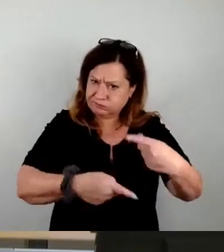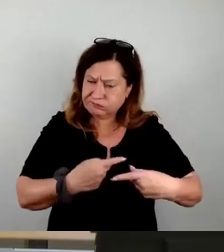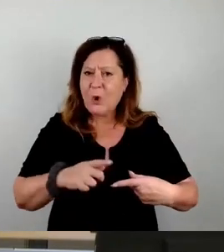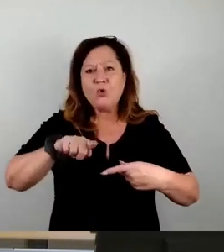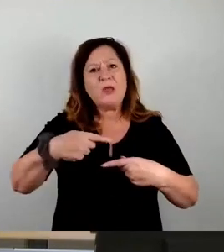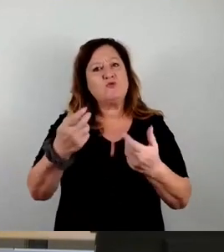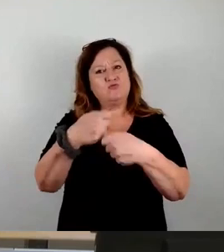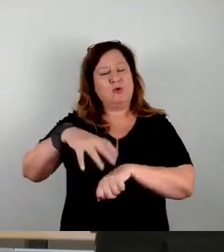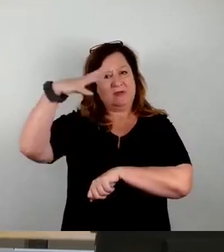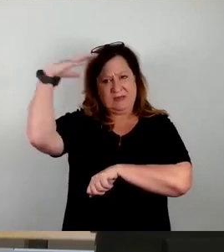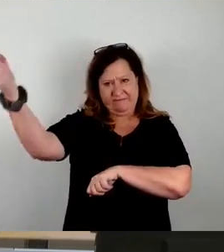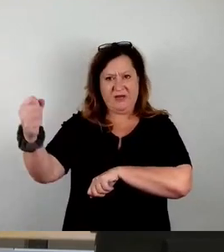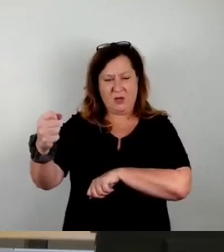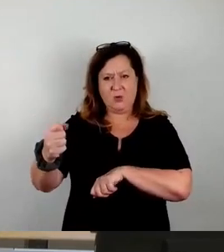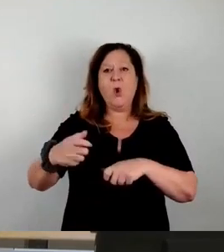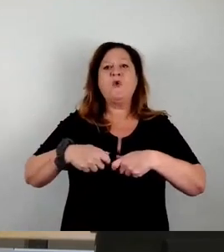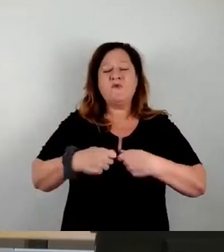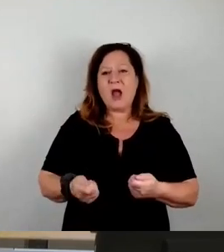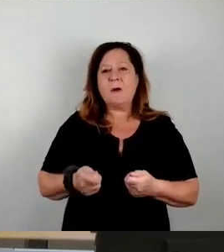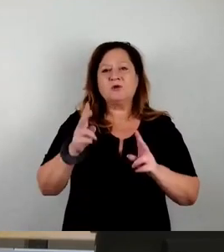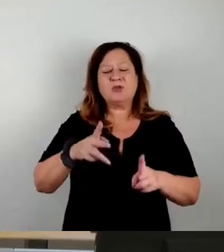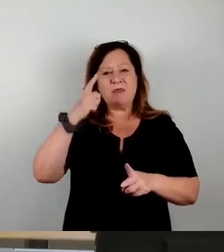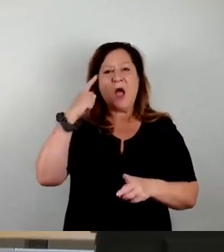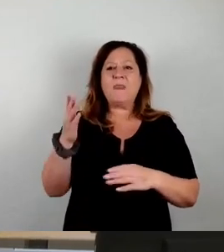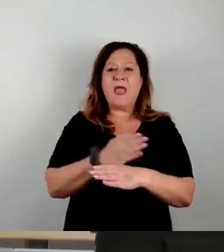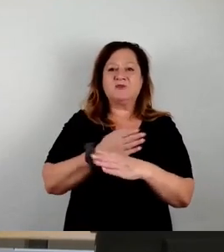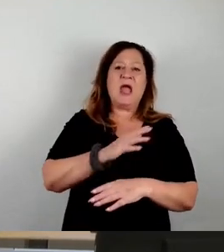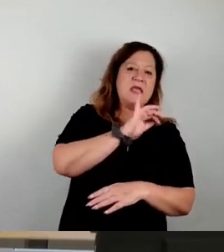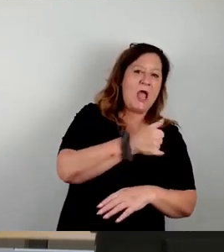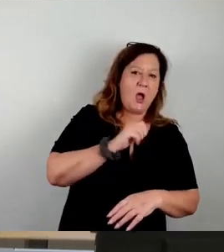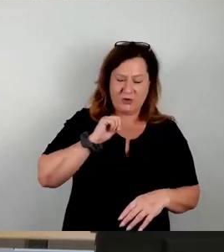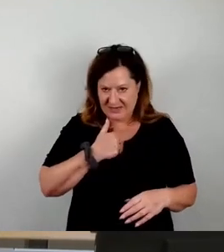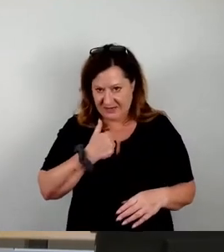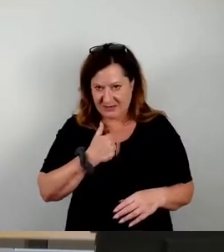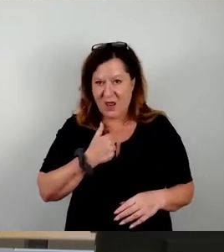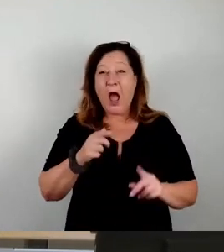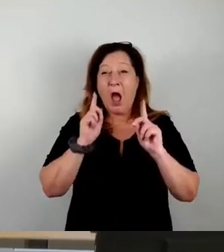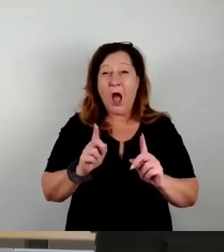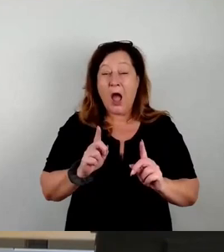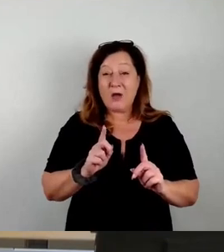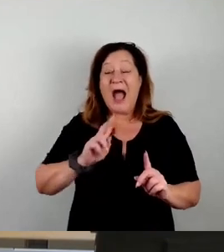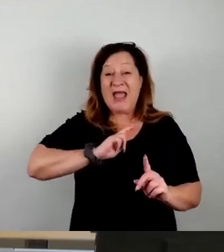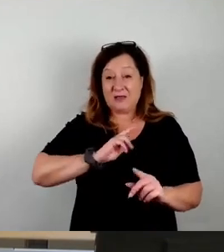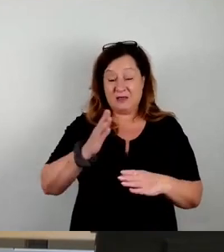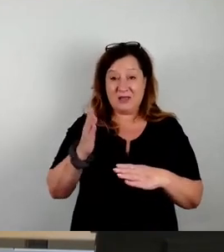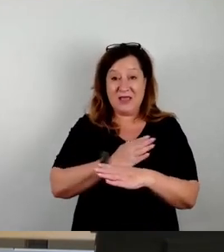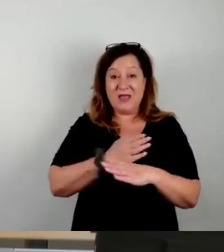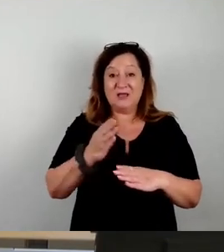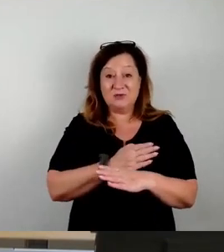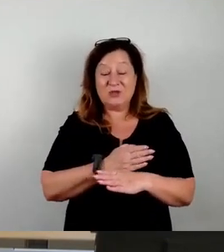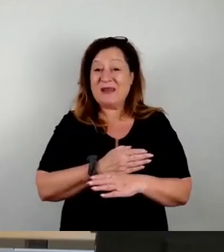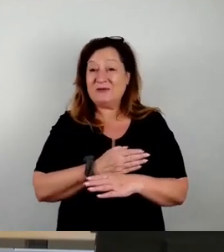der Vergabeausschuss oder jetzt der Stadtrat entscheidet dann, ja oder nein. Aber er entscheidet eigentlich nicht, also er darf nicht